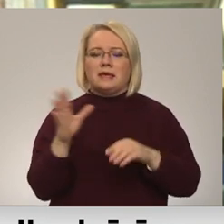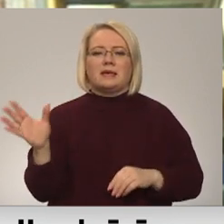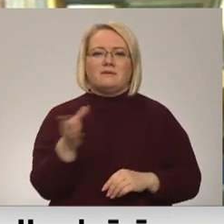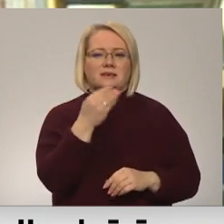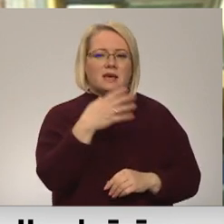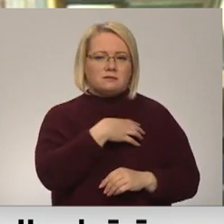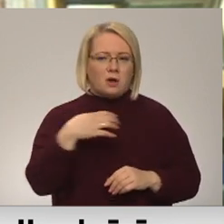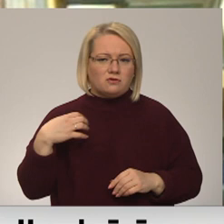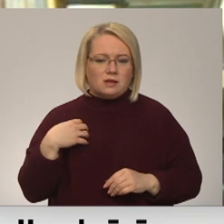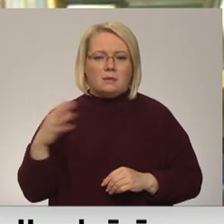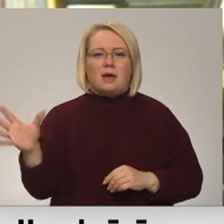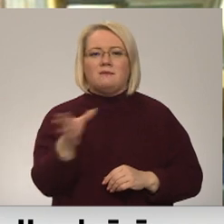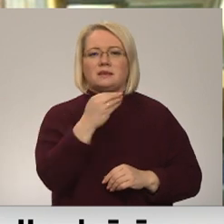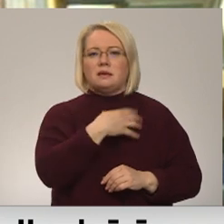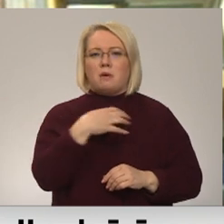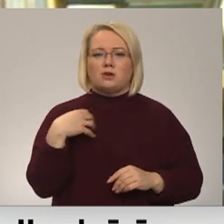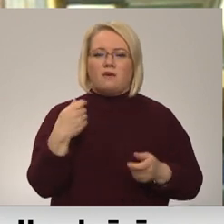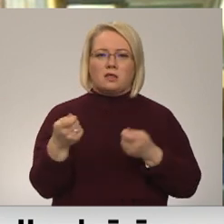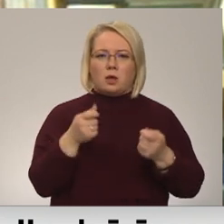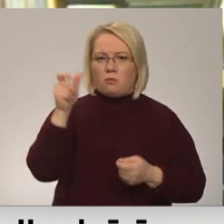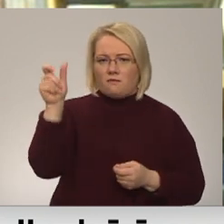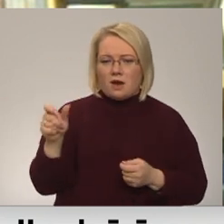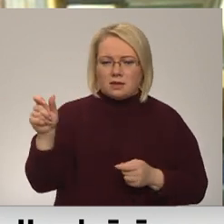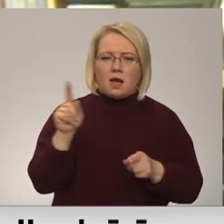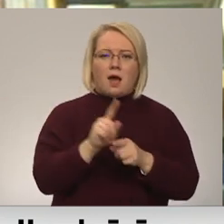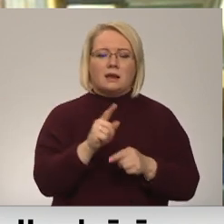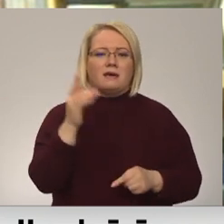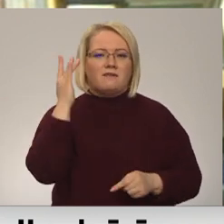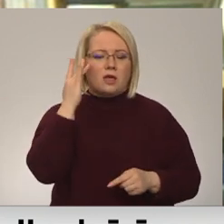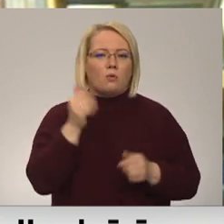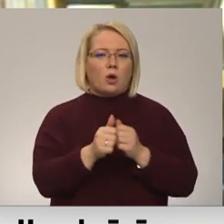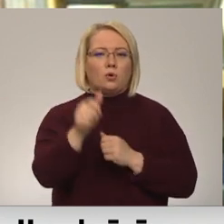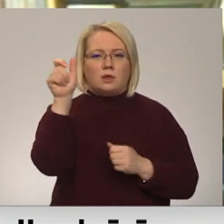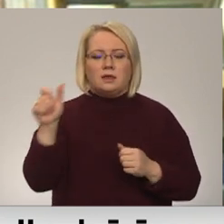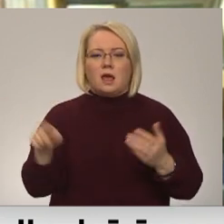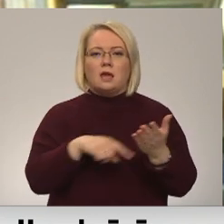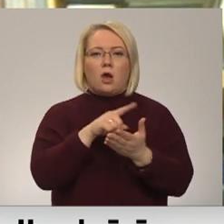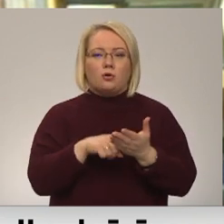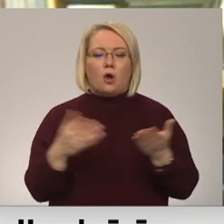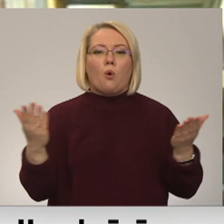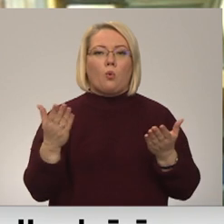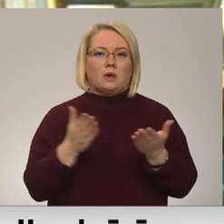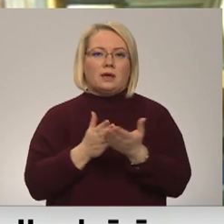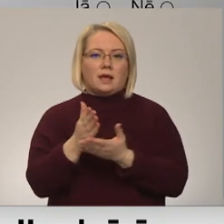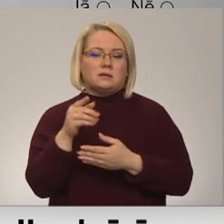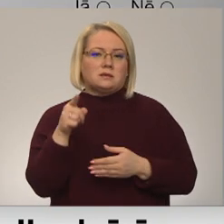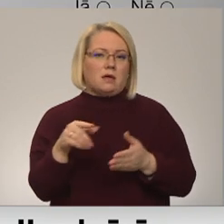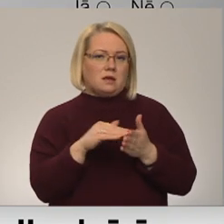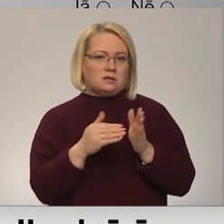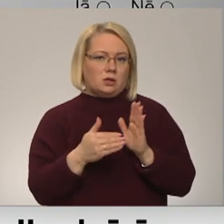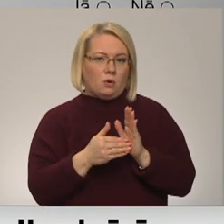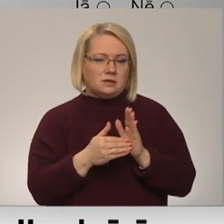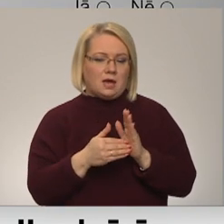pašvaldībās. Visi pašvaldību, gan vadītāji, gan viedokļu līderi jautāja, kur tad vajadzētu vērsties šādā situācijā.